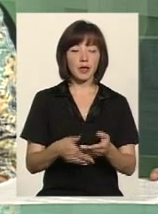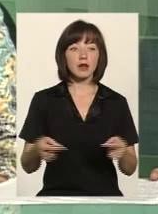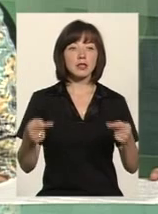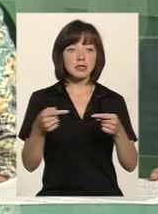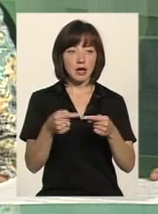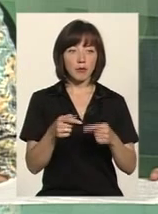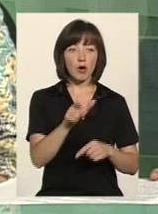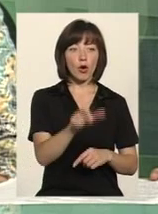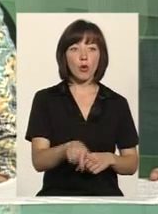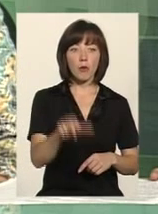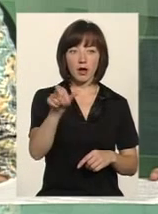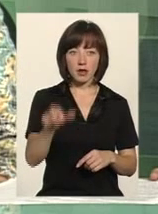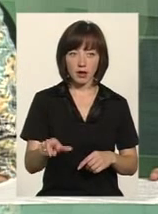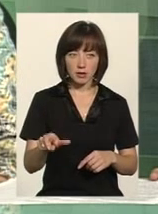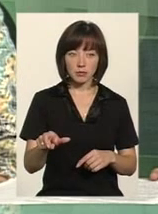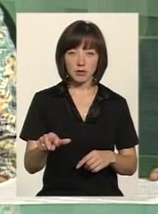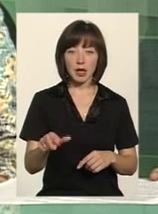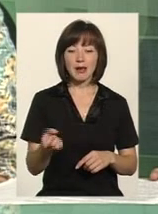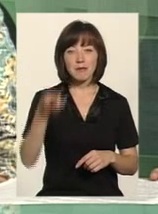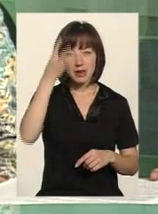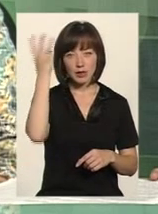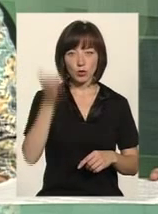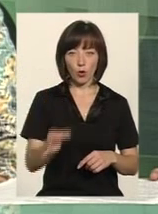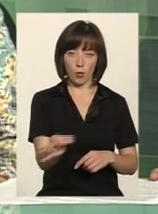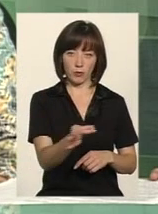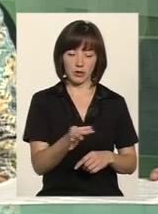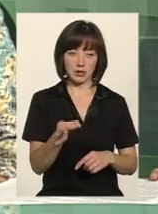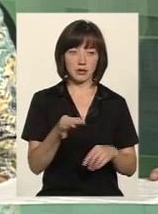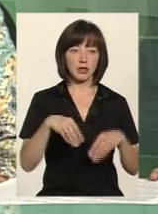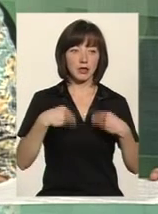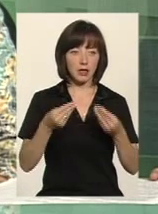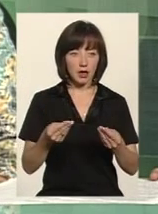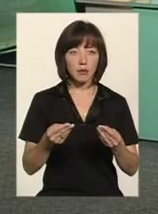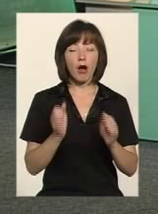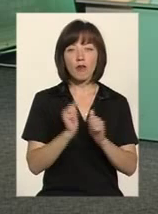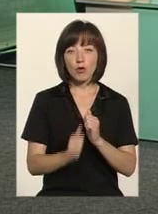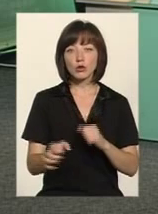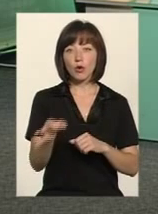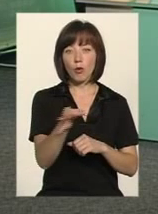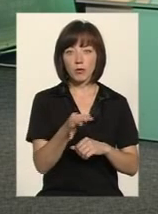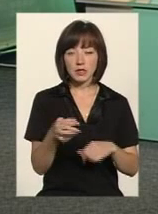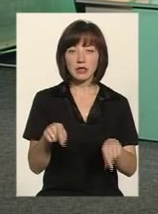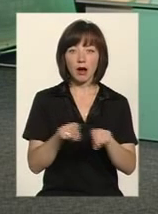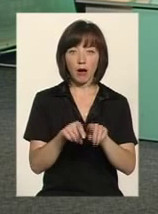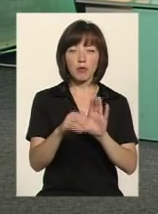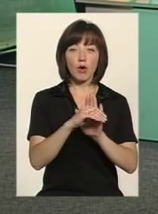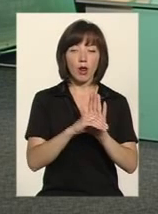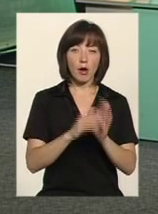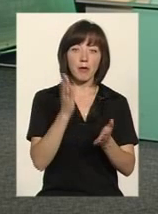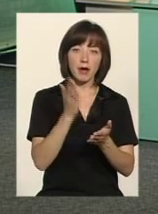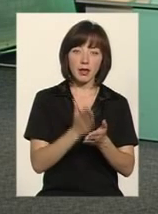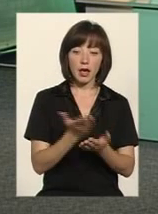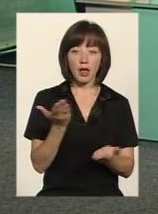саме громадянам, ну, числа цих, Хмельницької області. Ми надаємо їм, а в кожної області практично така програма є.